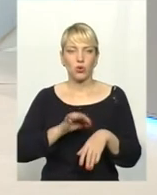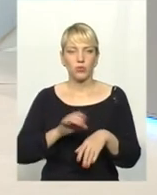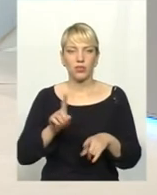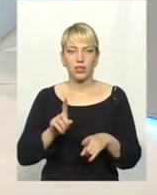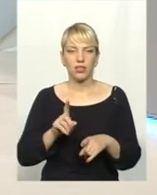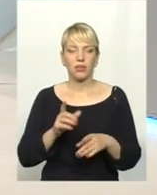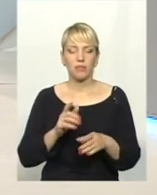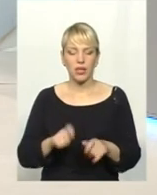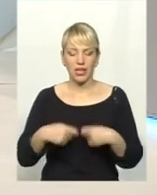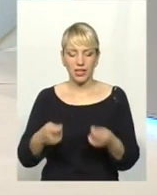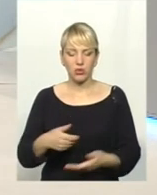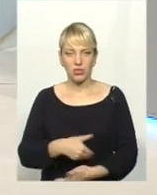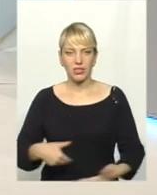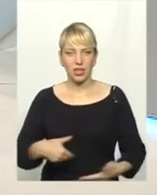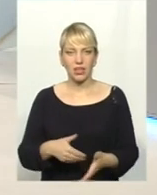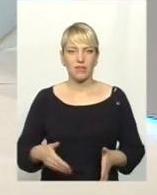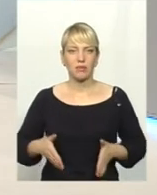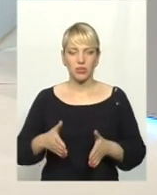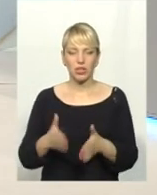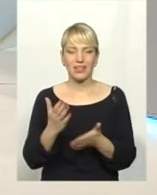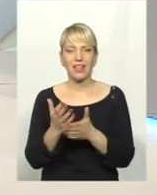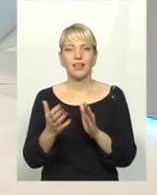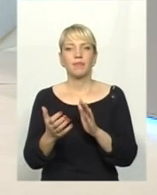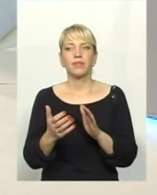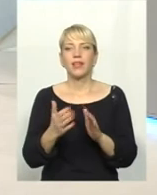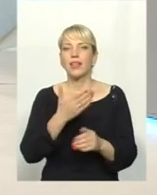передаються з татевим шляхом, є недоліковані хворі?